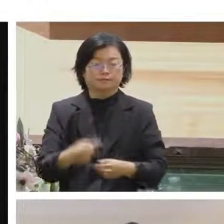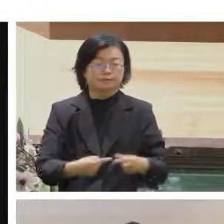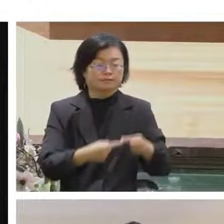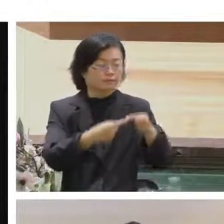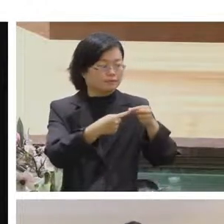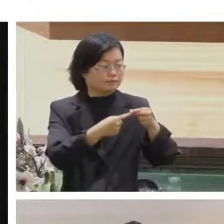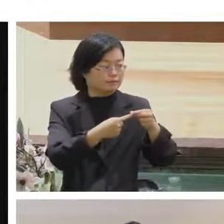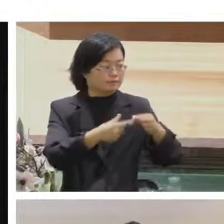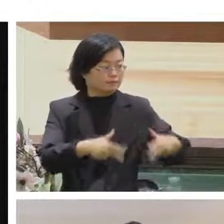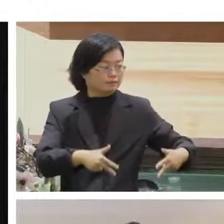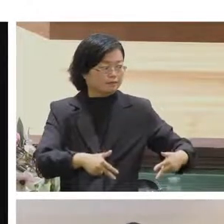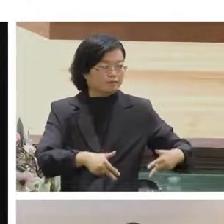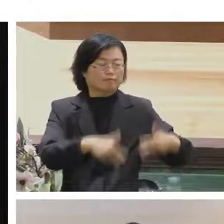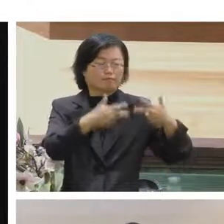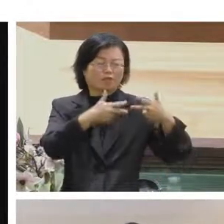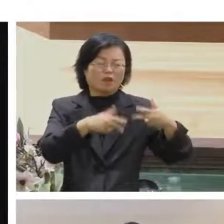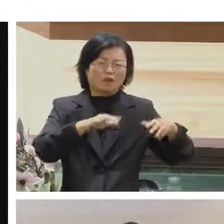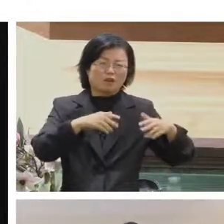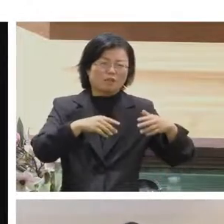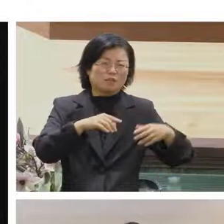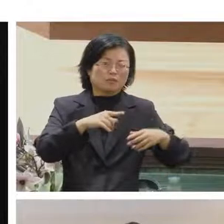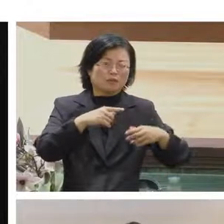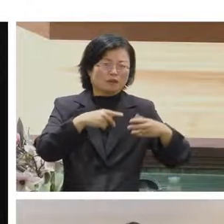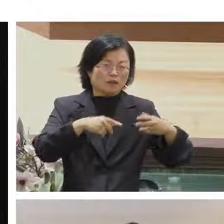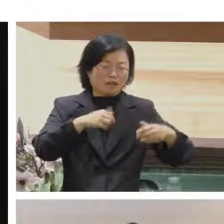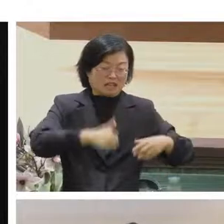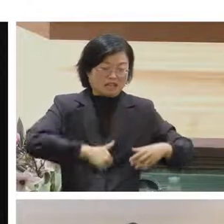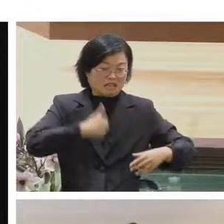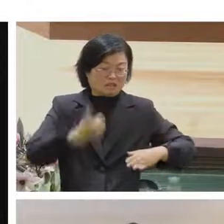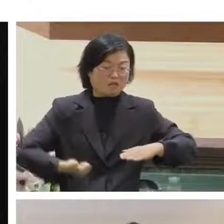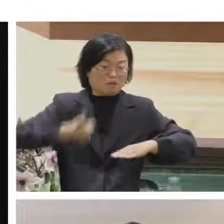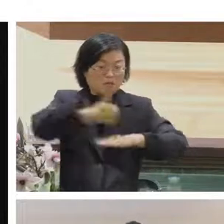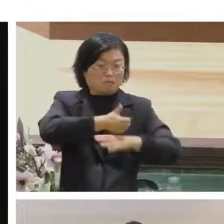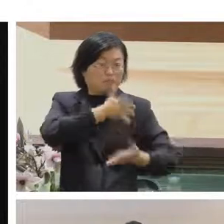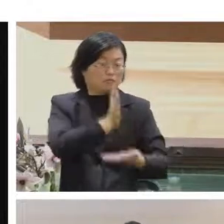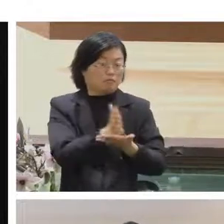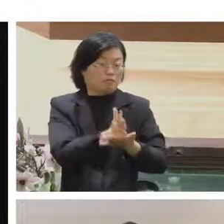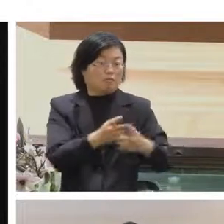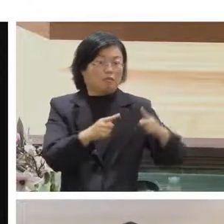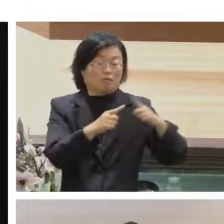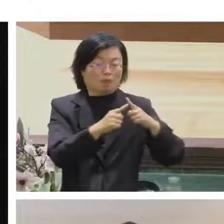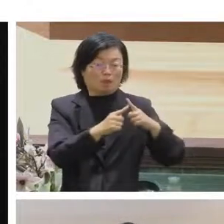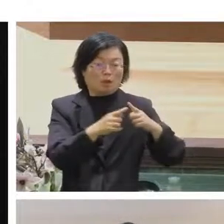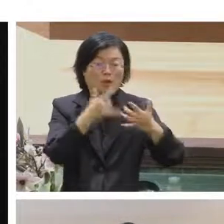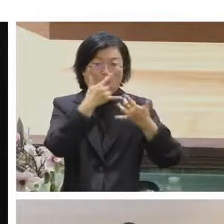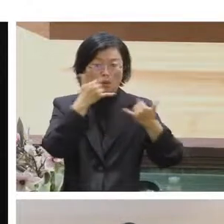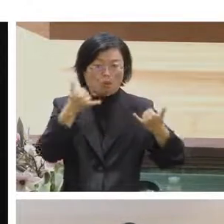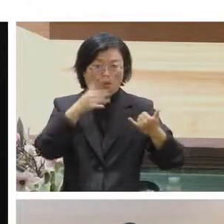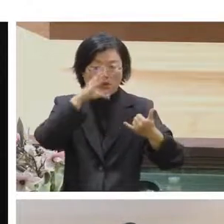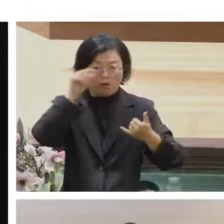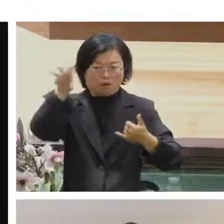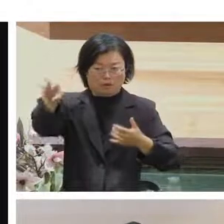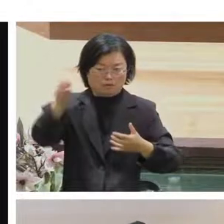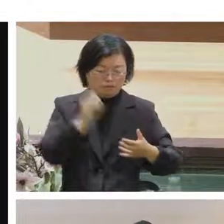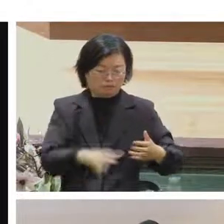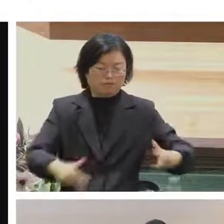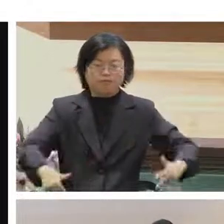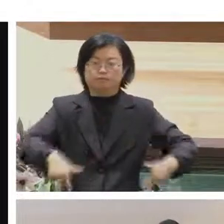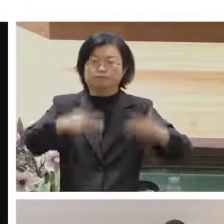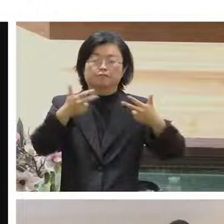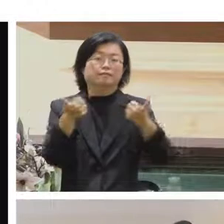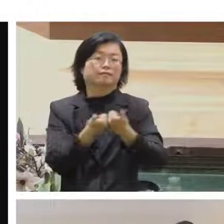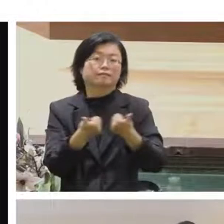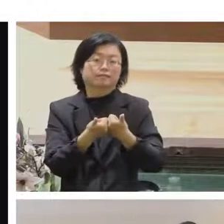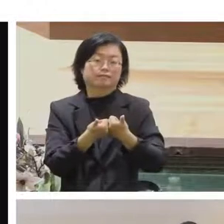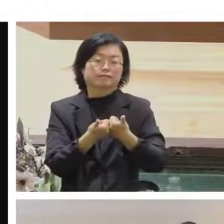議室真正會在台上發言然後會跟大家對談的人我們會把它加入視訊的會議室裡面像